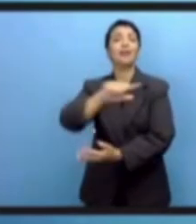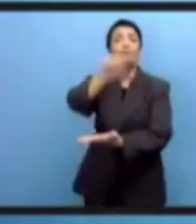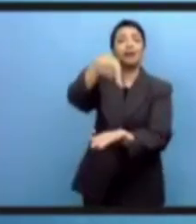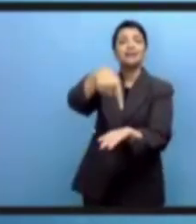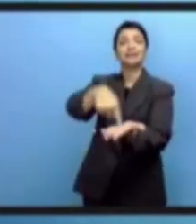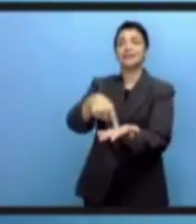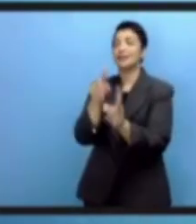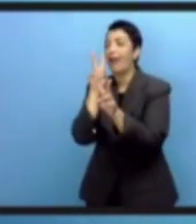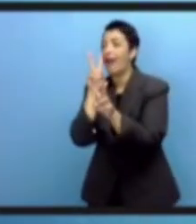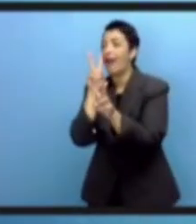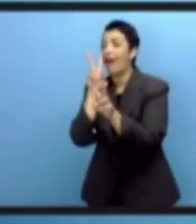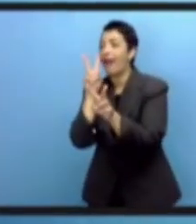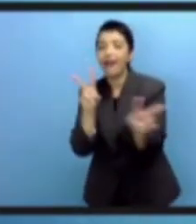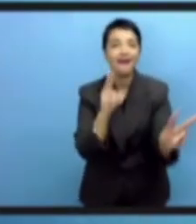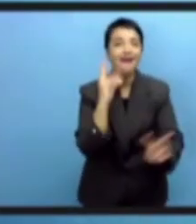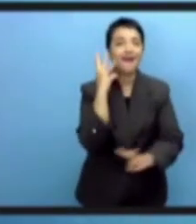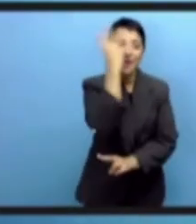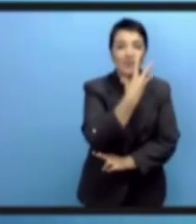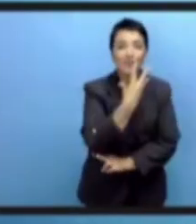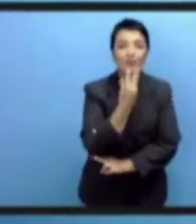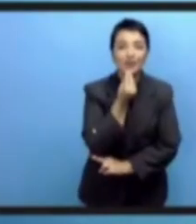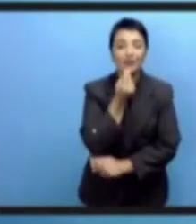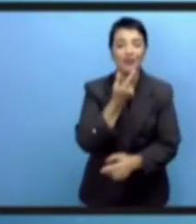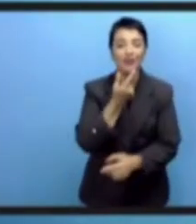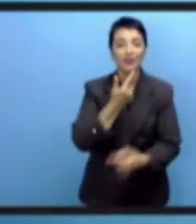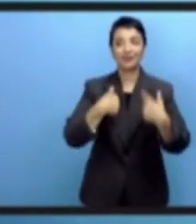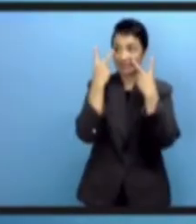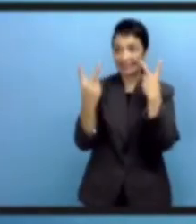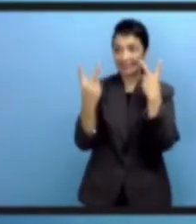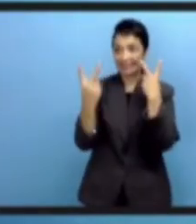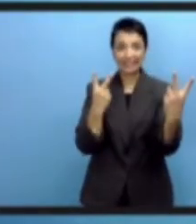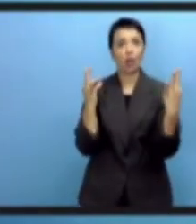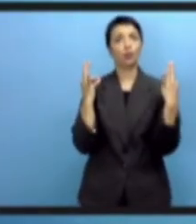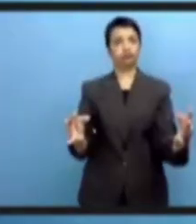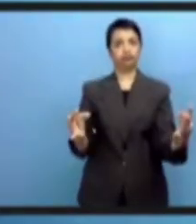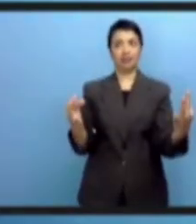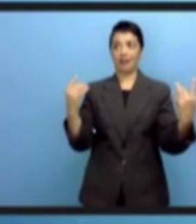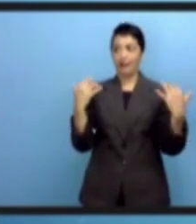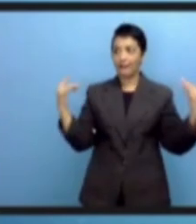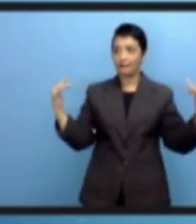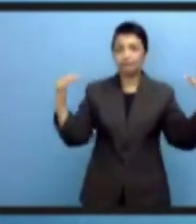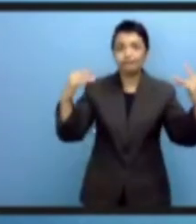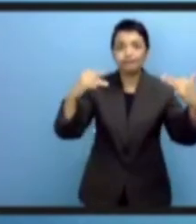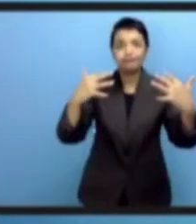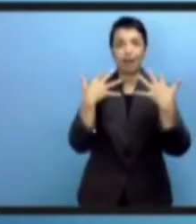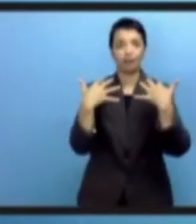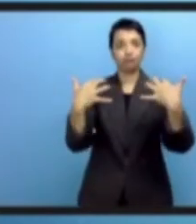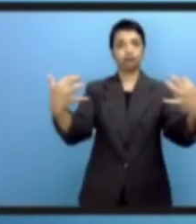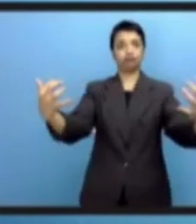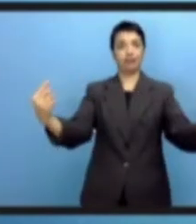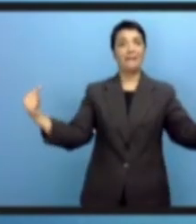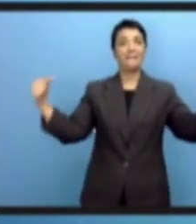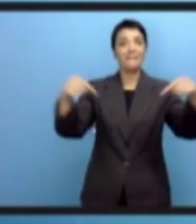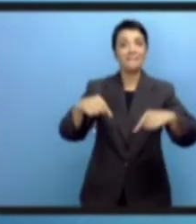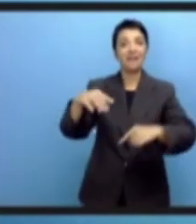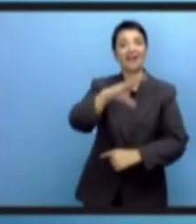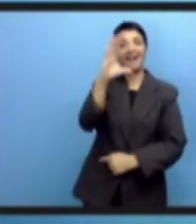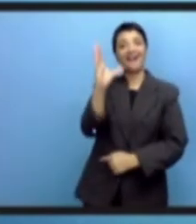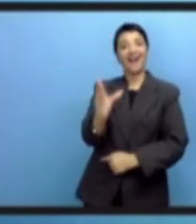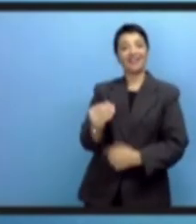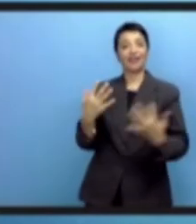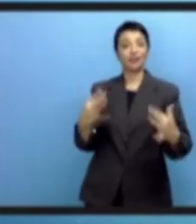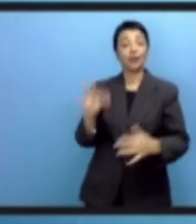для меня большая честь выступать перед вами в этом великолепном городе, в Адис-Абебе, и всегда